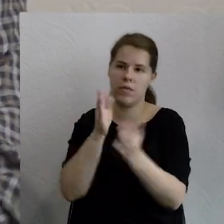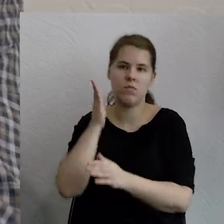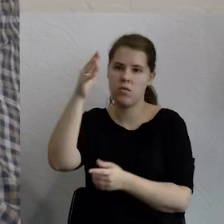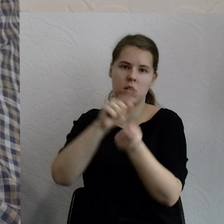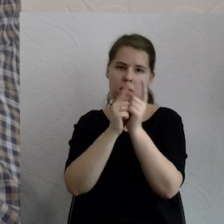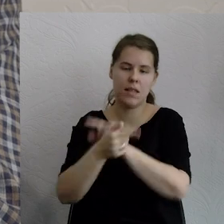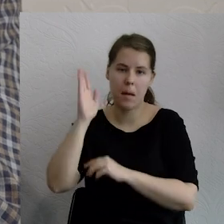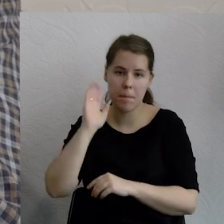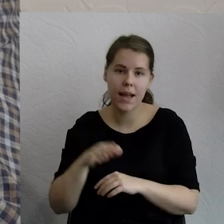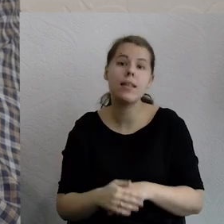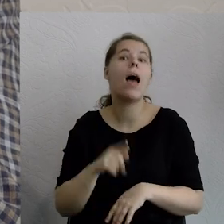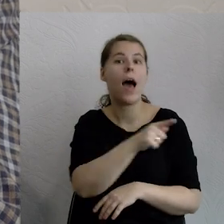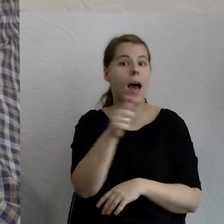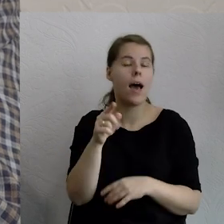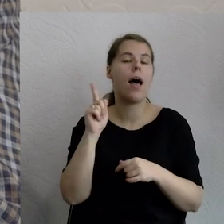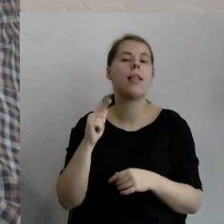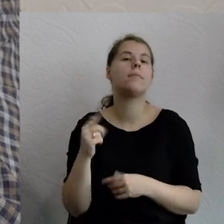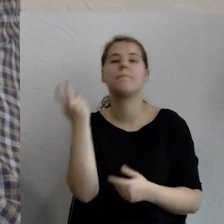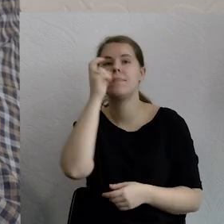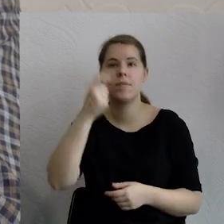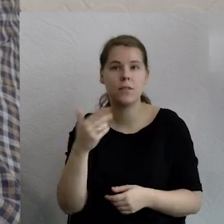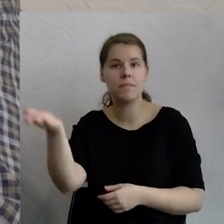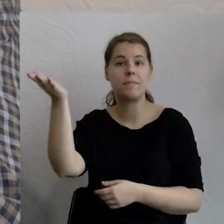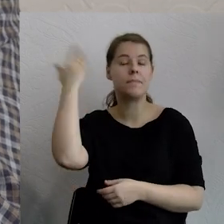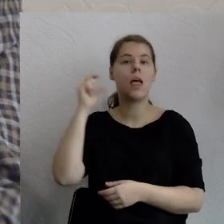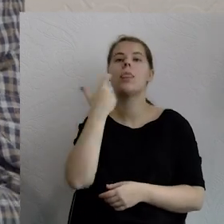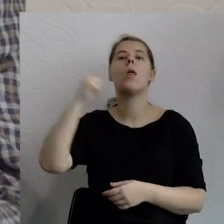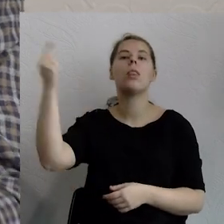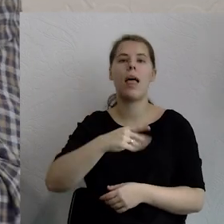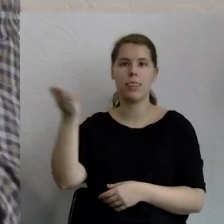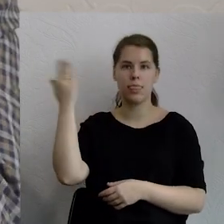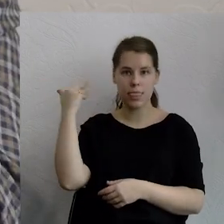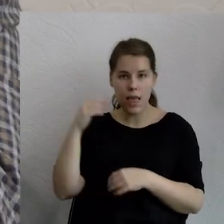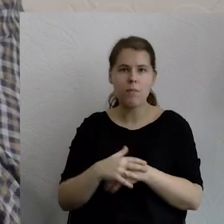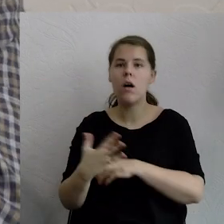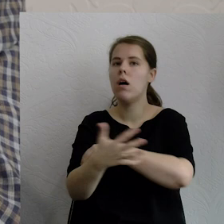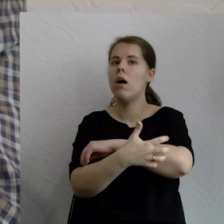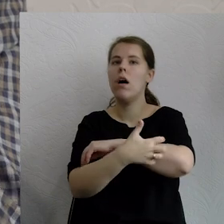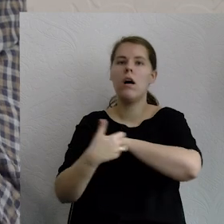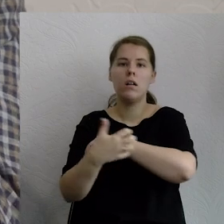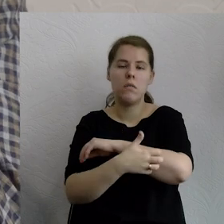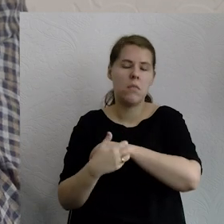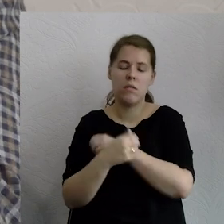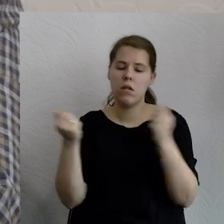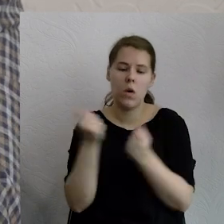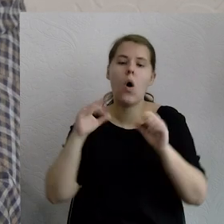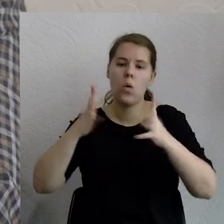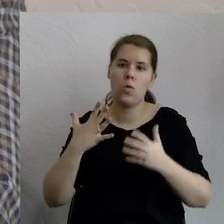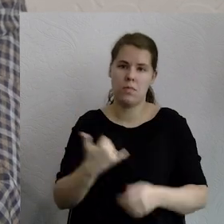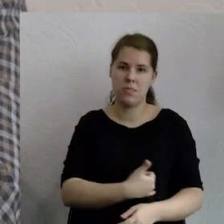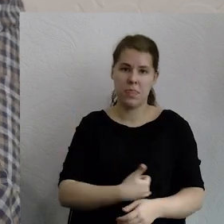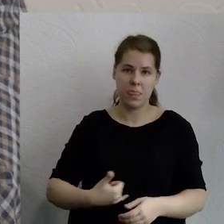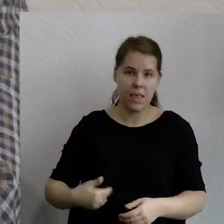ale jeszcze sto lat temu w skrajnym ubóstwie, ryzykując śmierć z głodu dotyczyło 90